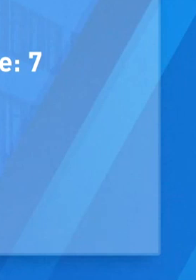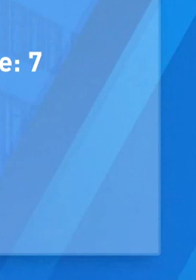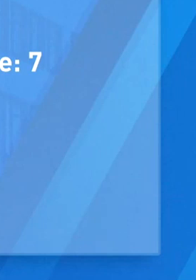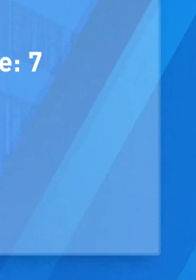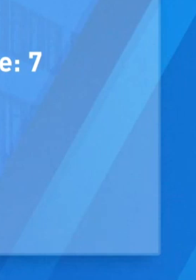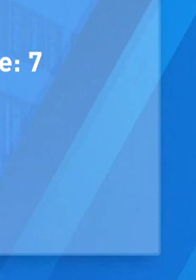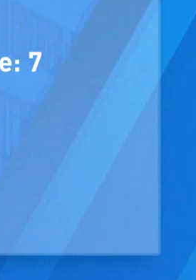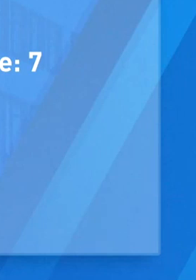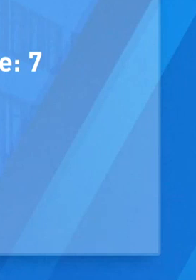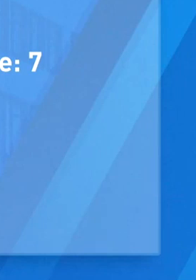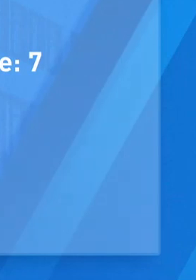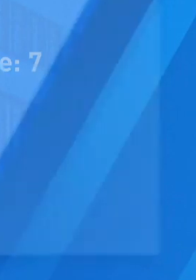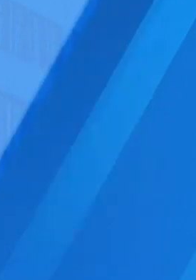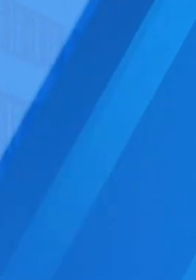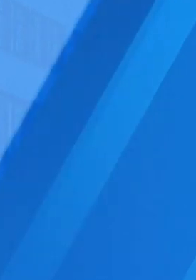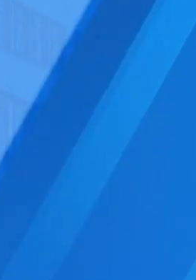starostkou.